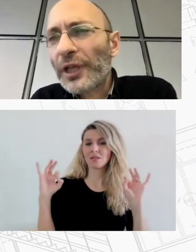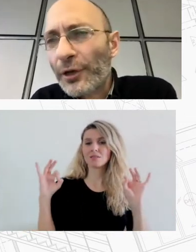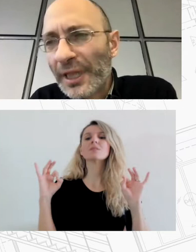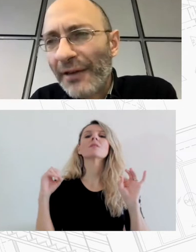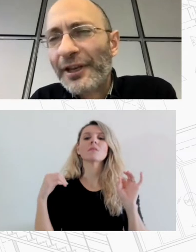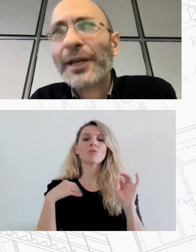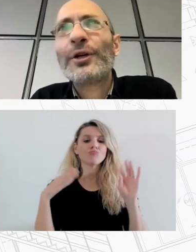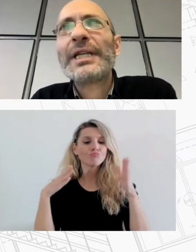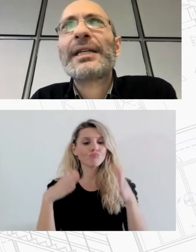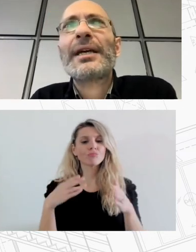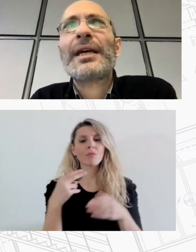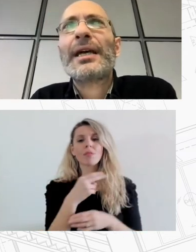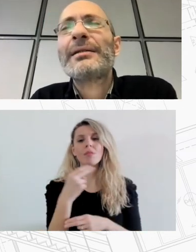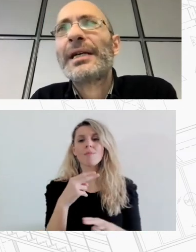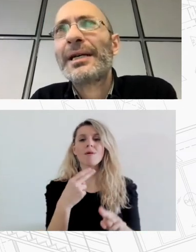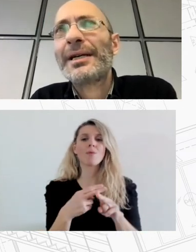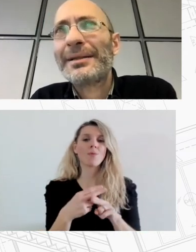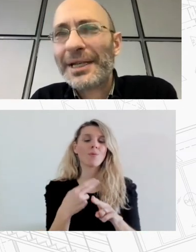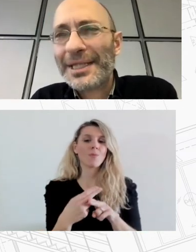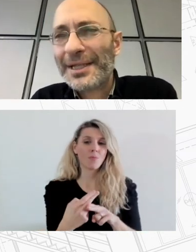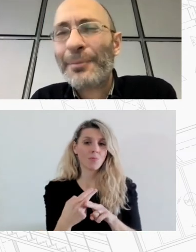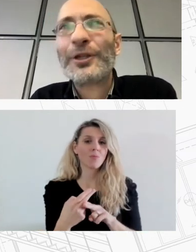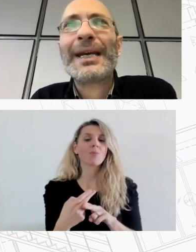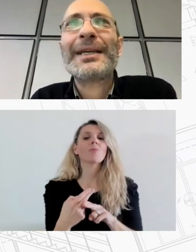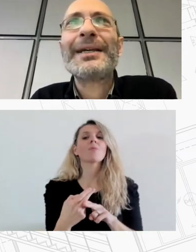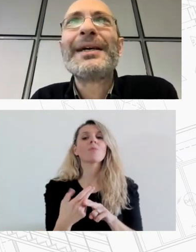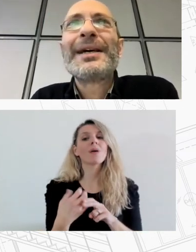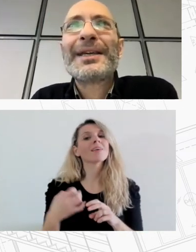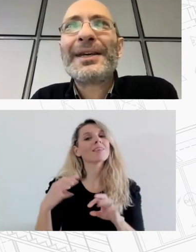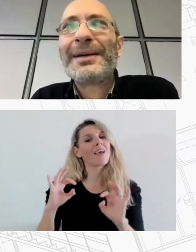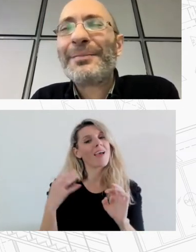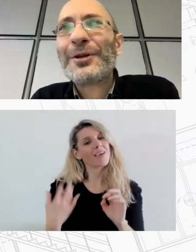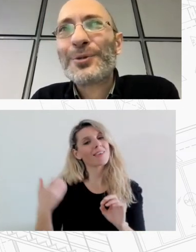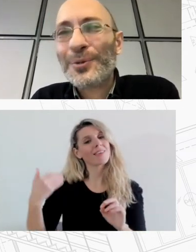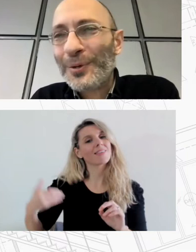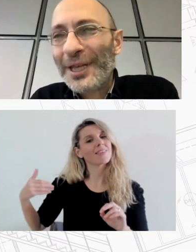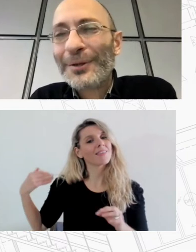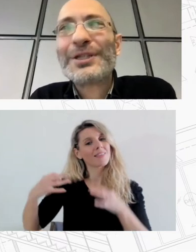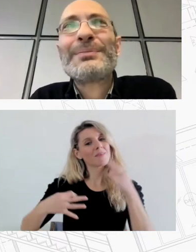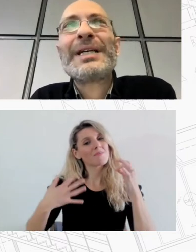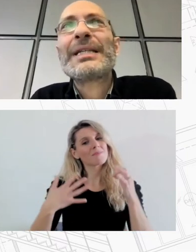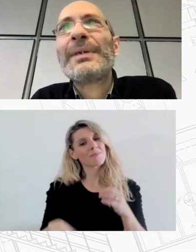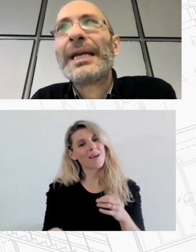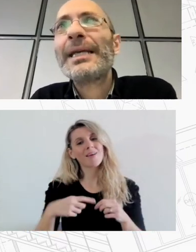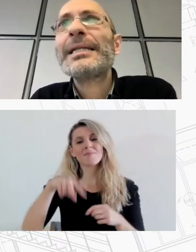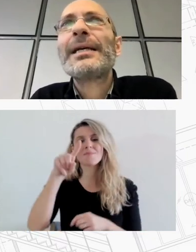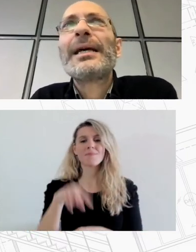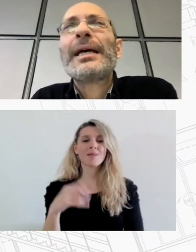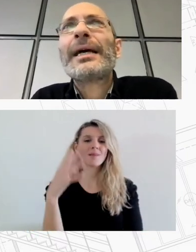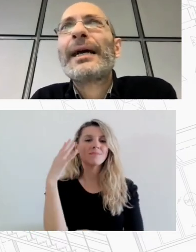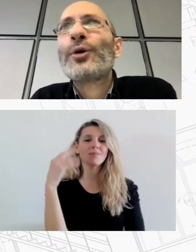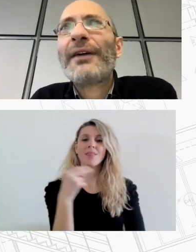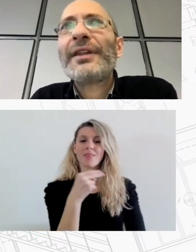σε αυτό που κυρίως ενδιαφέρει και τονίστηκε έτσι από την αρχή και είναι μέρος του θέματος της σημερινής ημερίδας